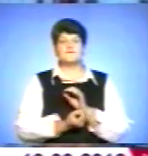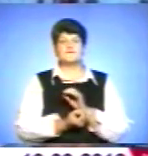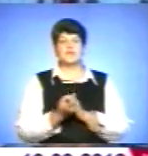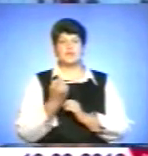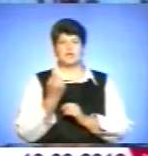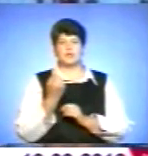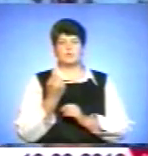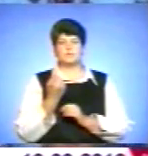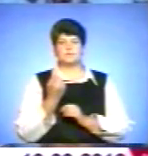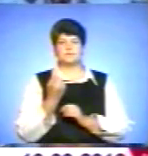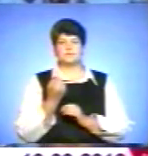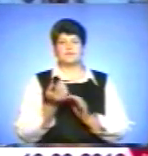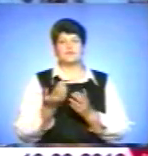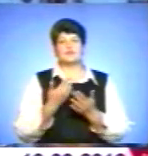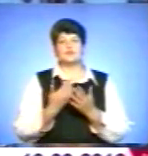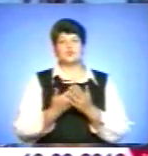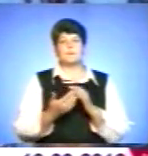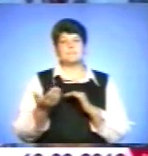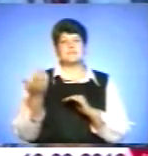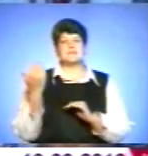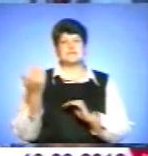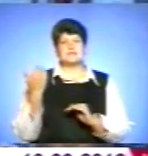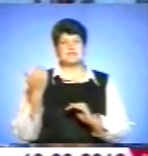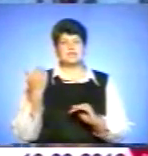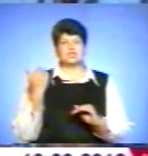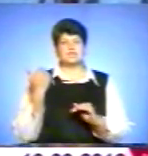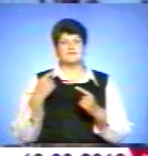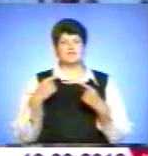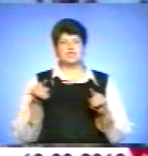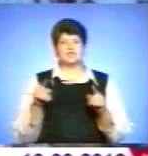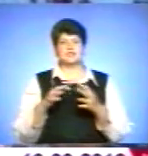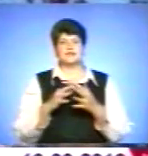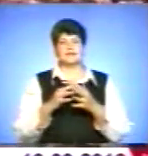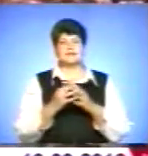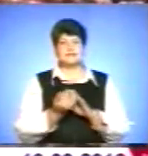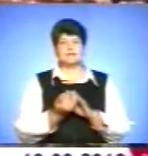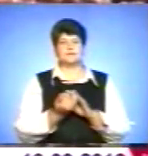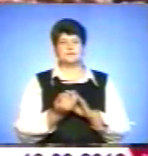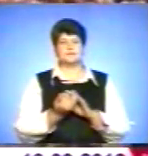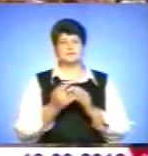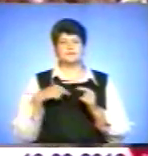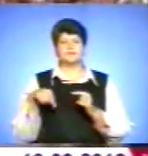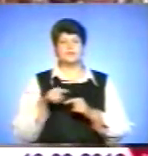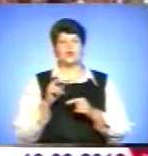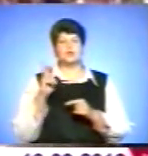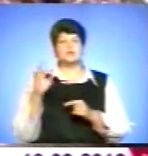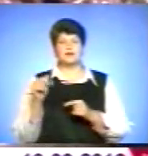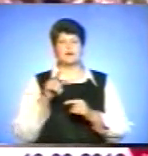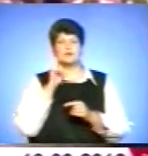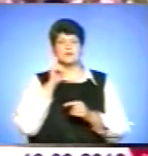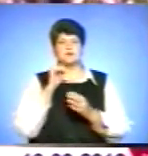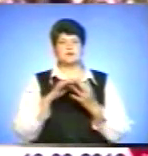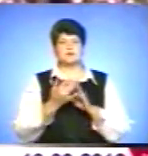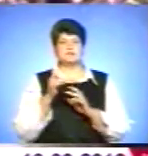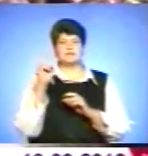дещо пізніше від інших сіл на кулистріх. Костянтинівка – наймолодше село, але за 200